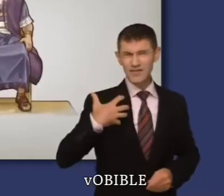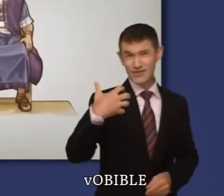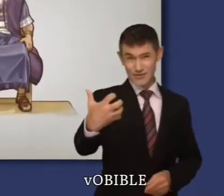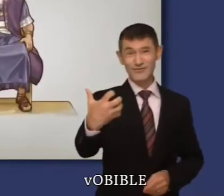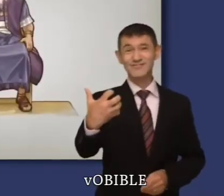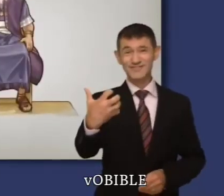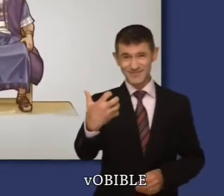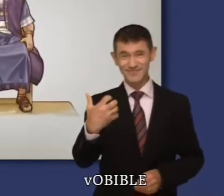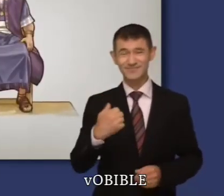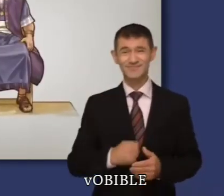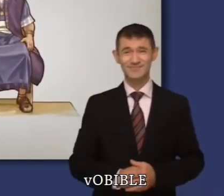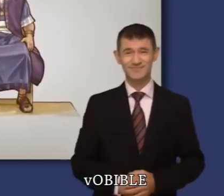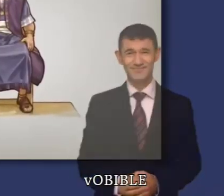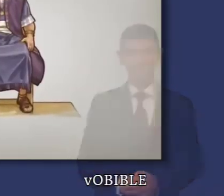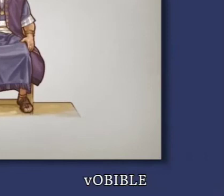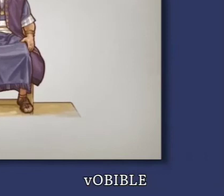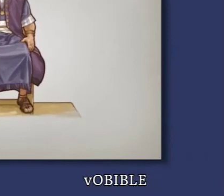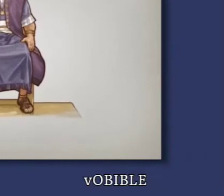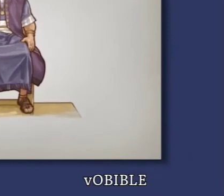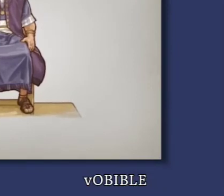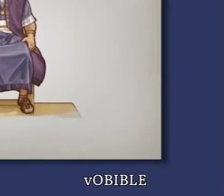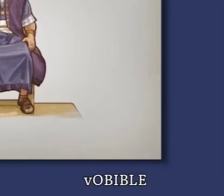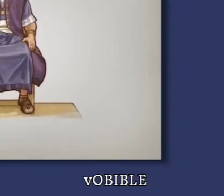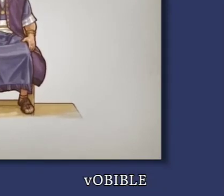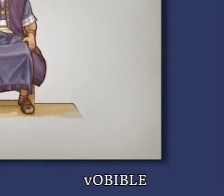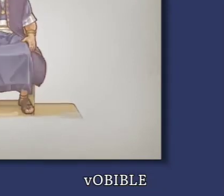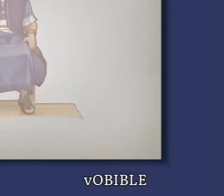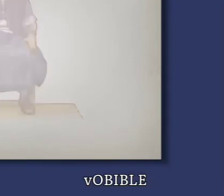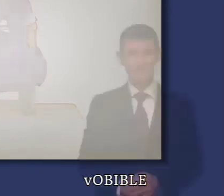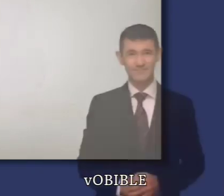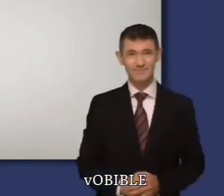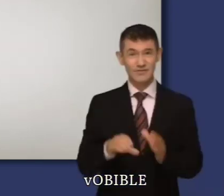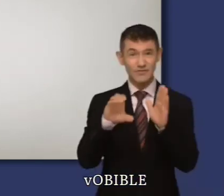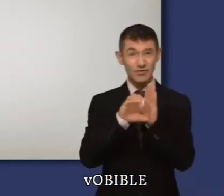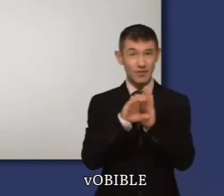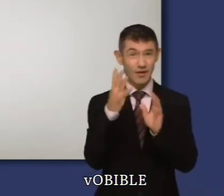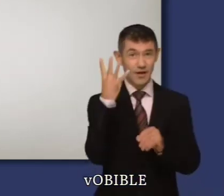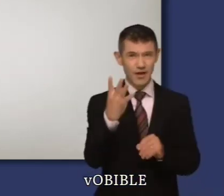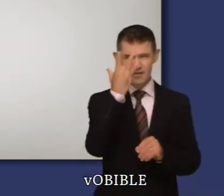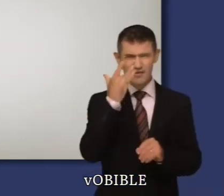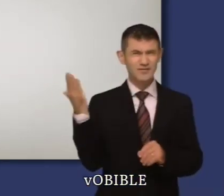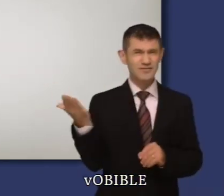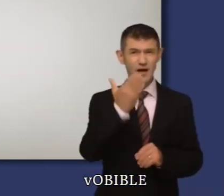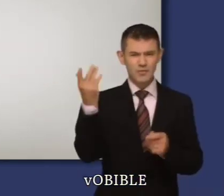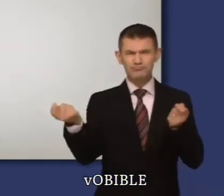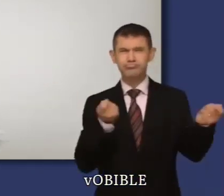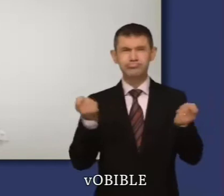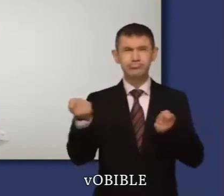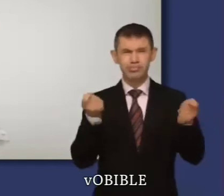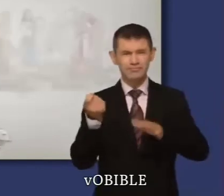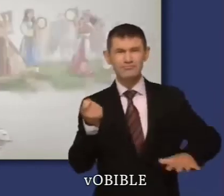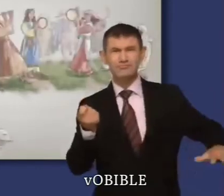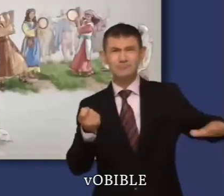une sagesse extraordinaire ainsi que la richesse et la gloire. Au chapitre 4, les